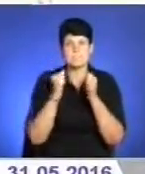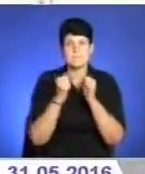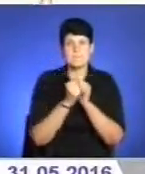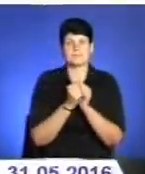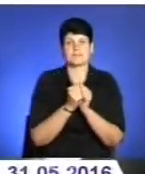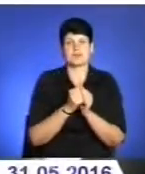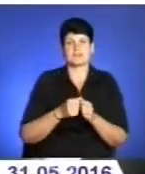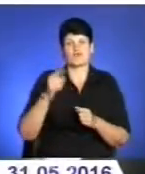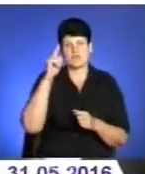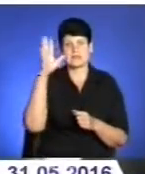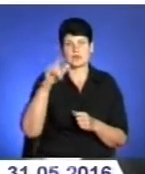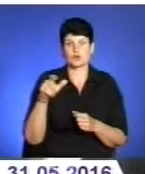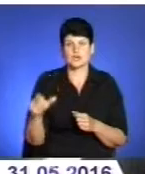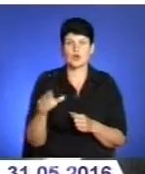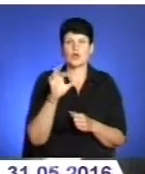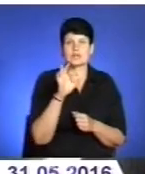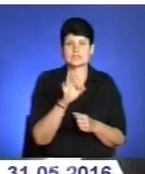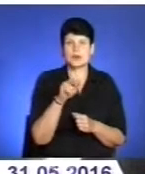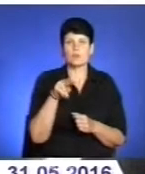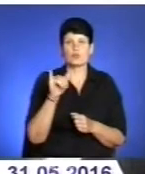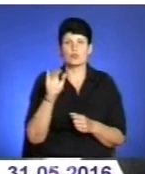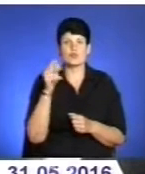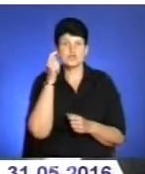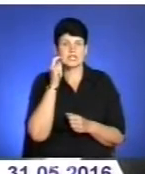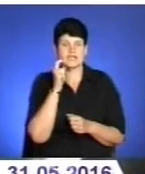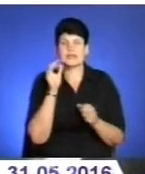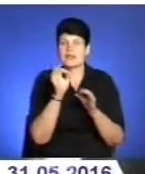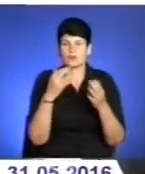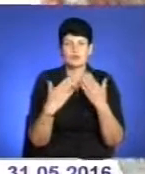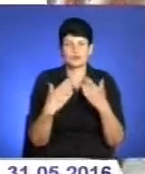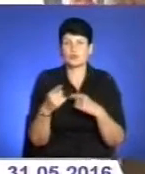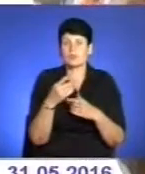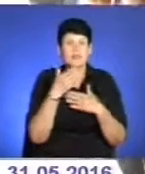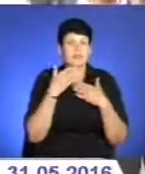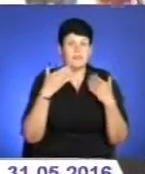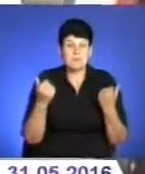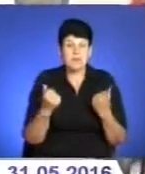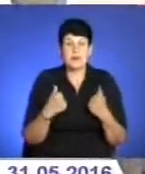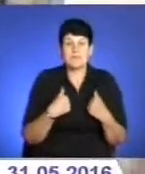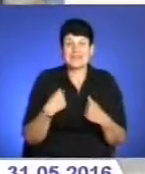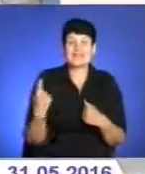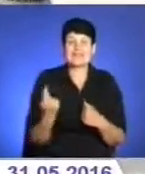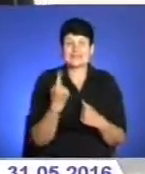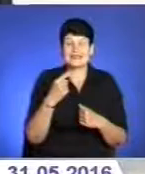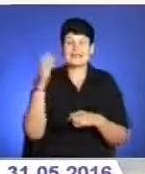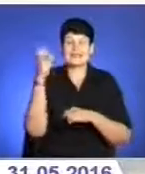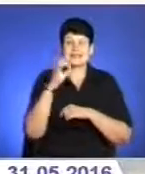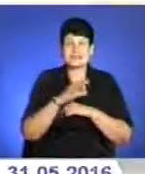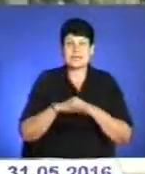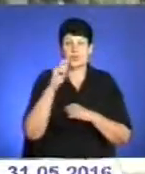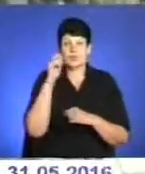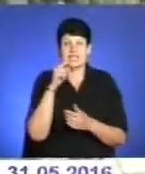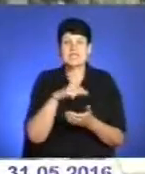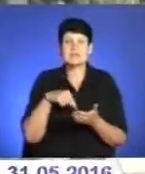українців як націю, яка винищує все російське. Водночас це можливість увіковічнити пам'ятники визначних людей